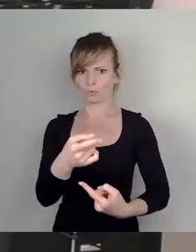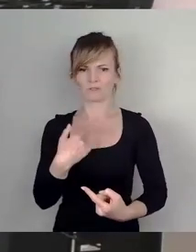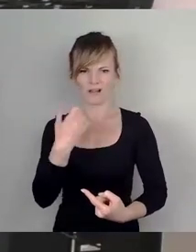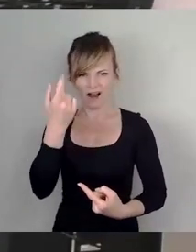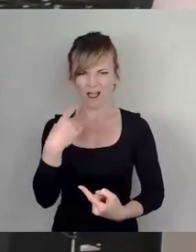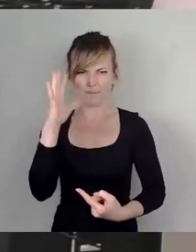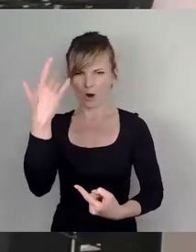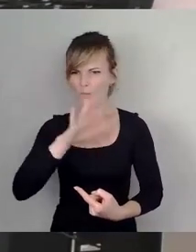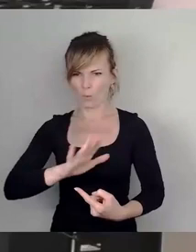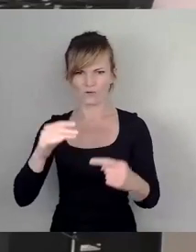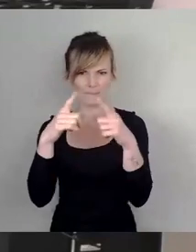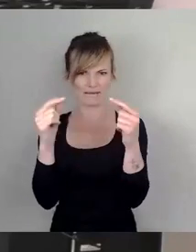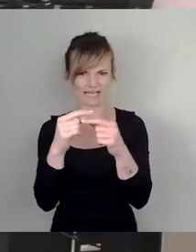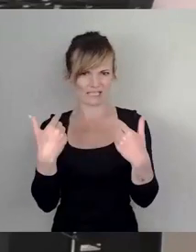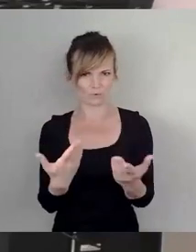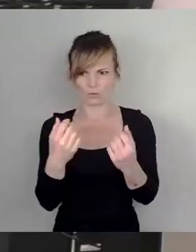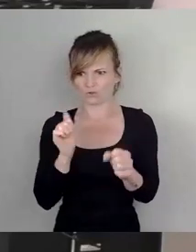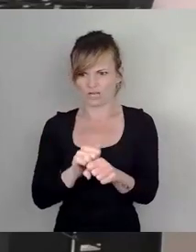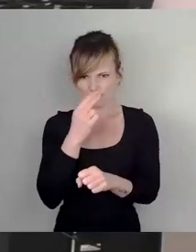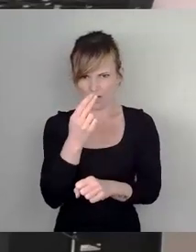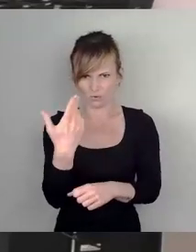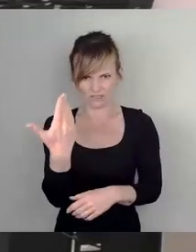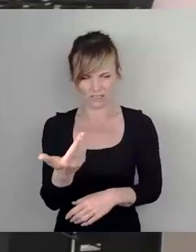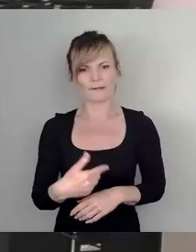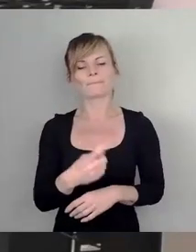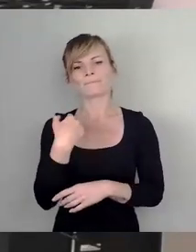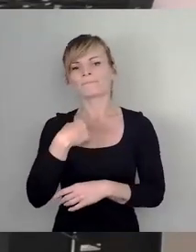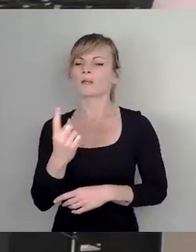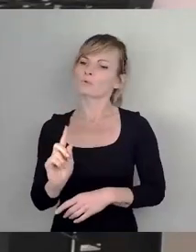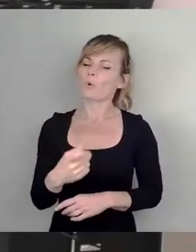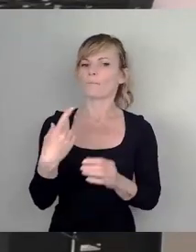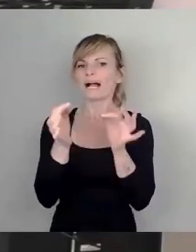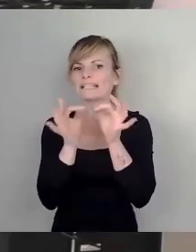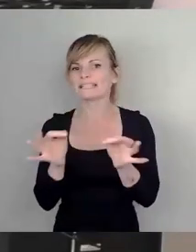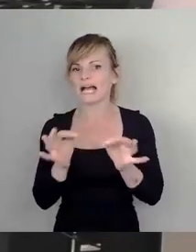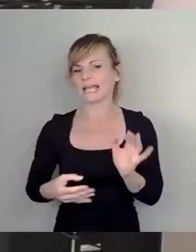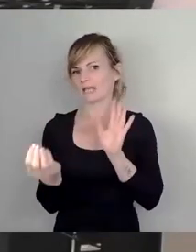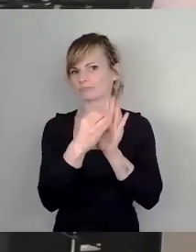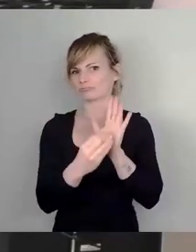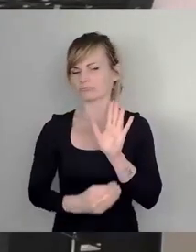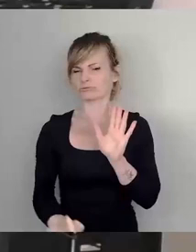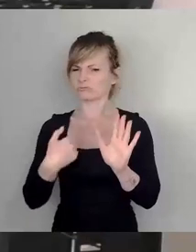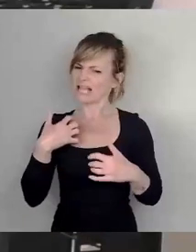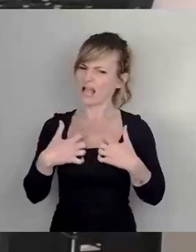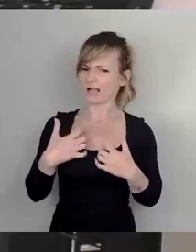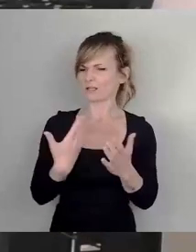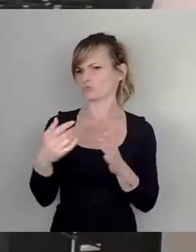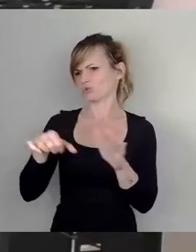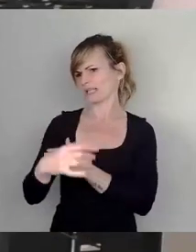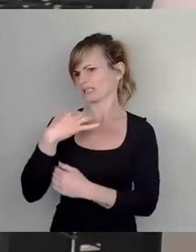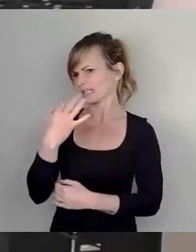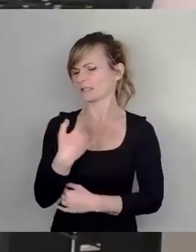Und ich möchte noch mal ein paar Details nennen, wo es mich jetzt wirklich ärgert, dass das so schlecht geredet wird. Es gab das Bild, wo man die Fahrbahn sieht.